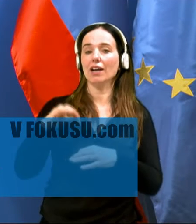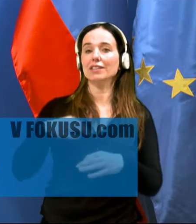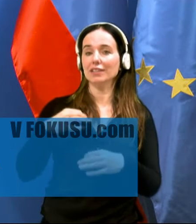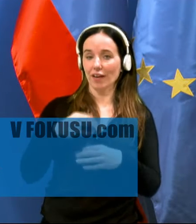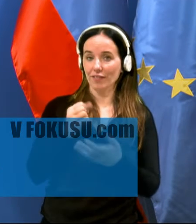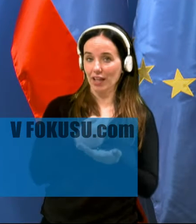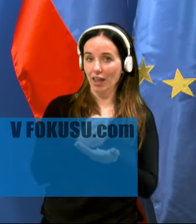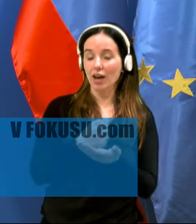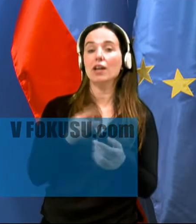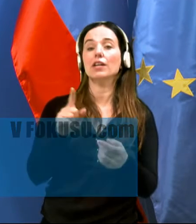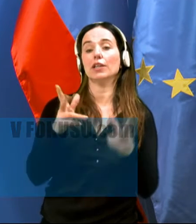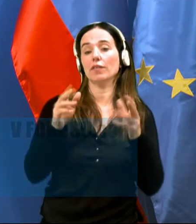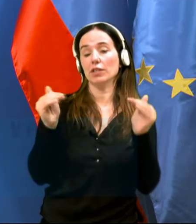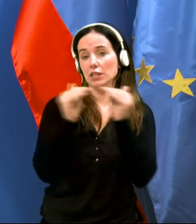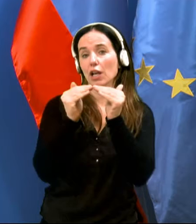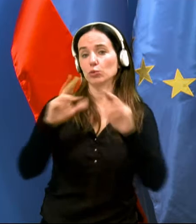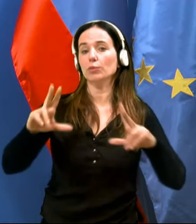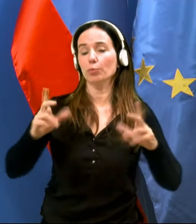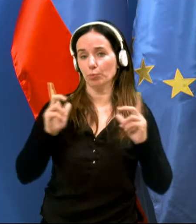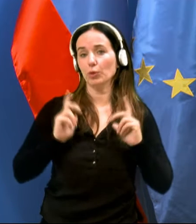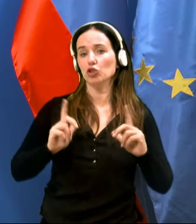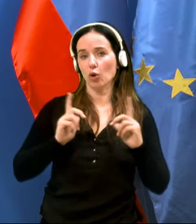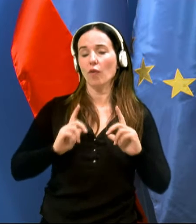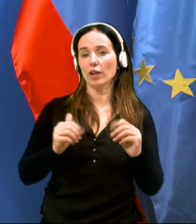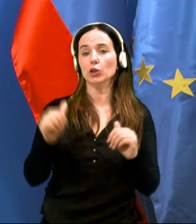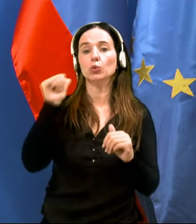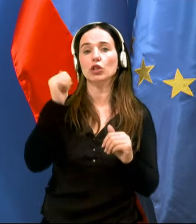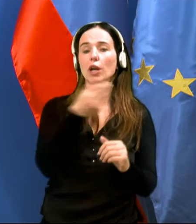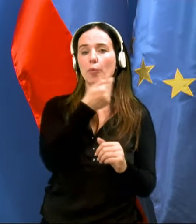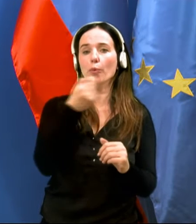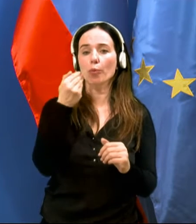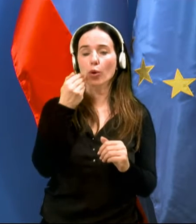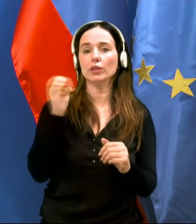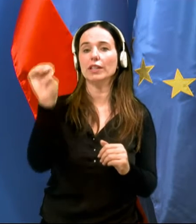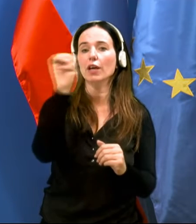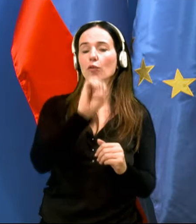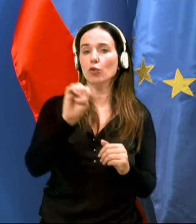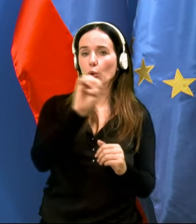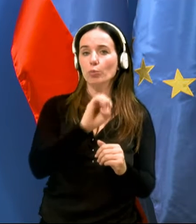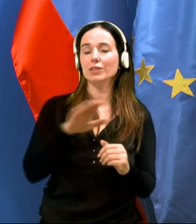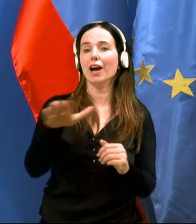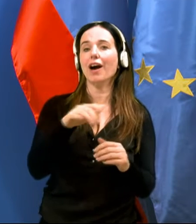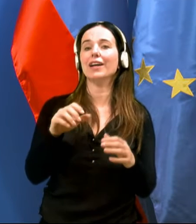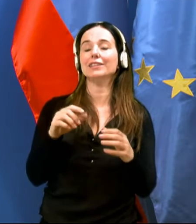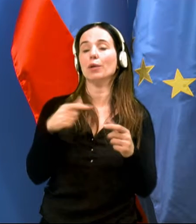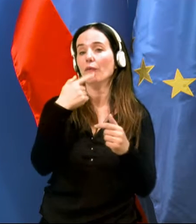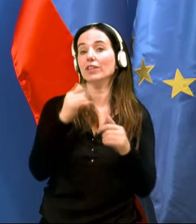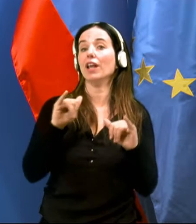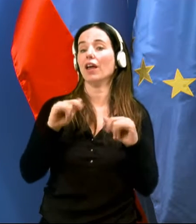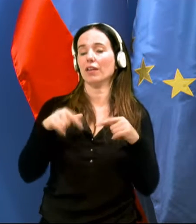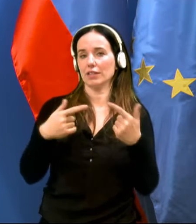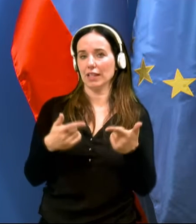je v skladu si pričakovani. Vsi že veste, da se je včeri popovdne Evropska agencija povedala sledeče.